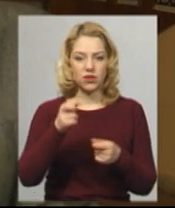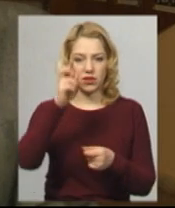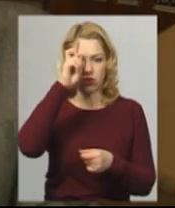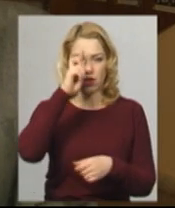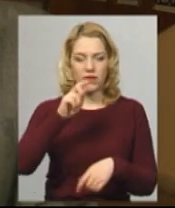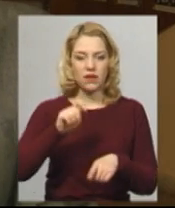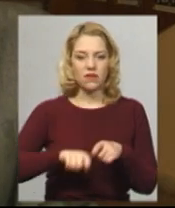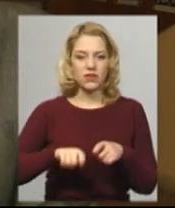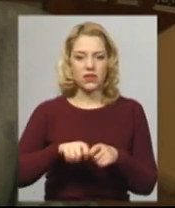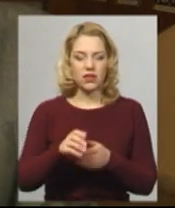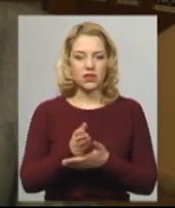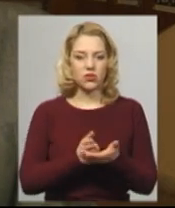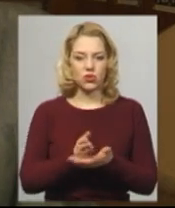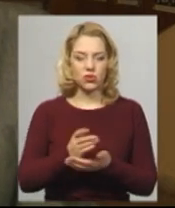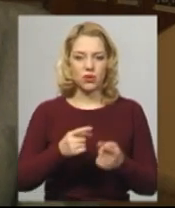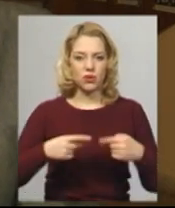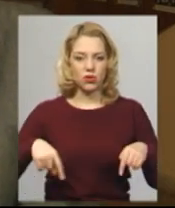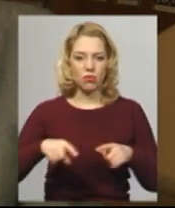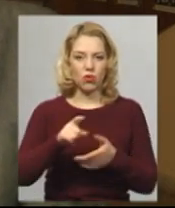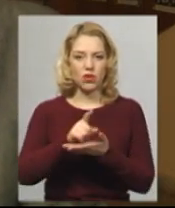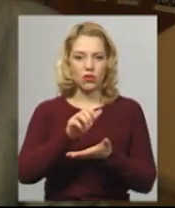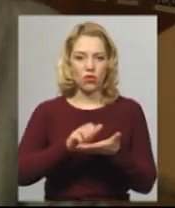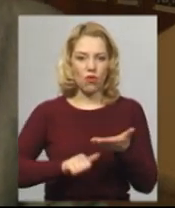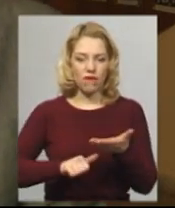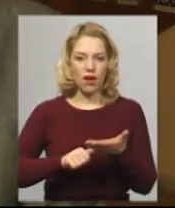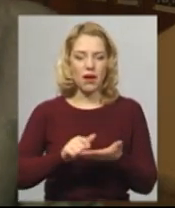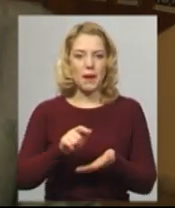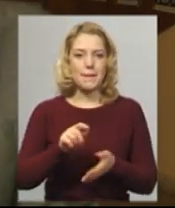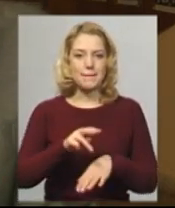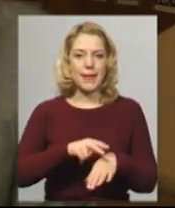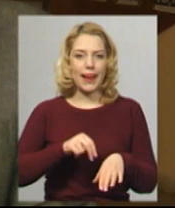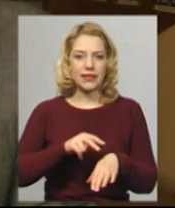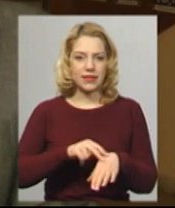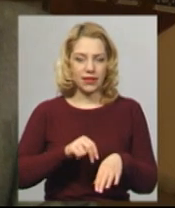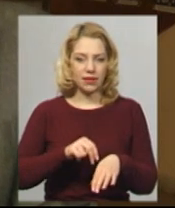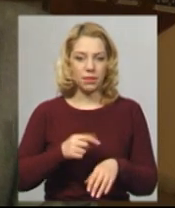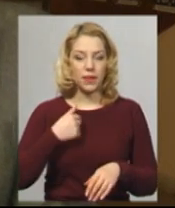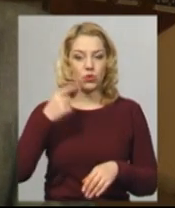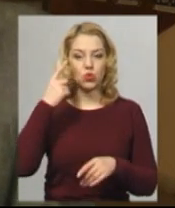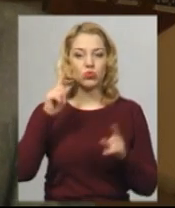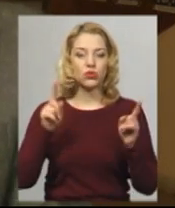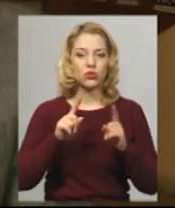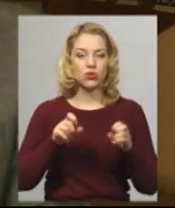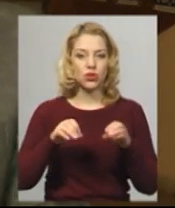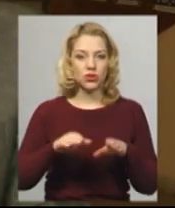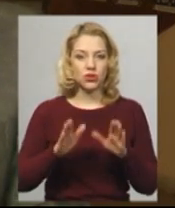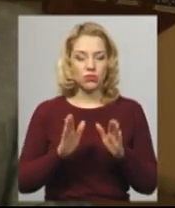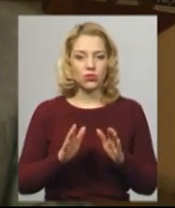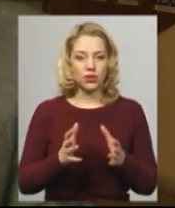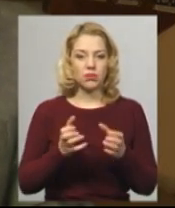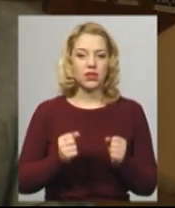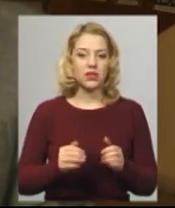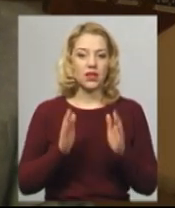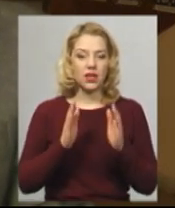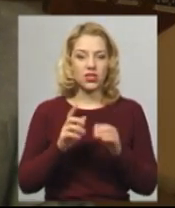фіскальної служби в підрозділі податкової міліції. Я думаю, що рішення може бути прийнято лише за